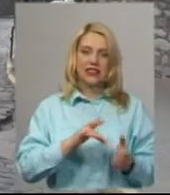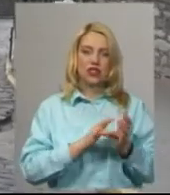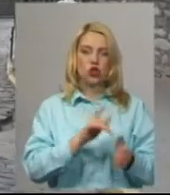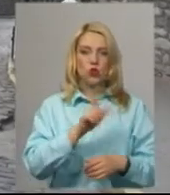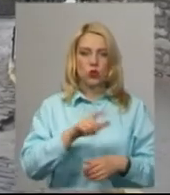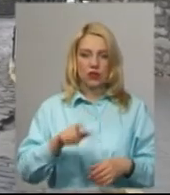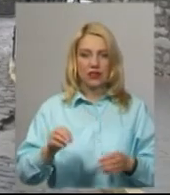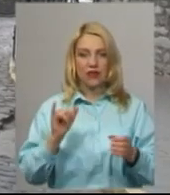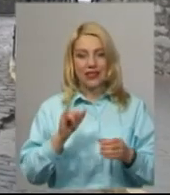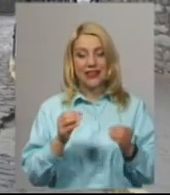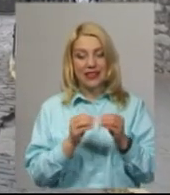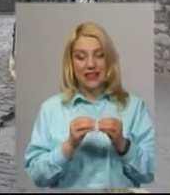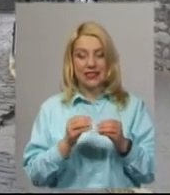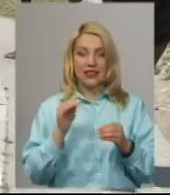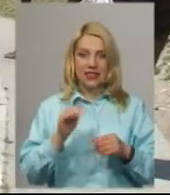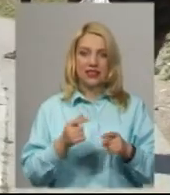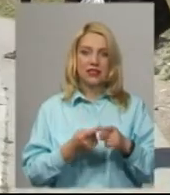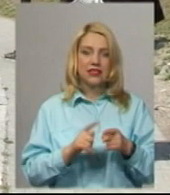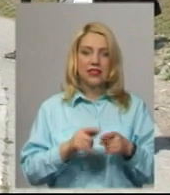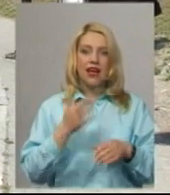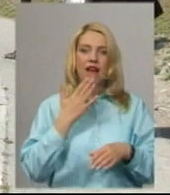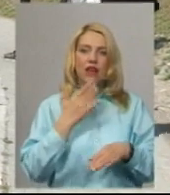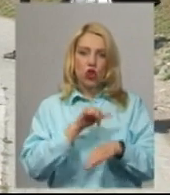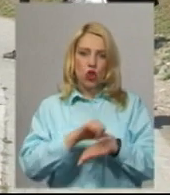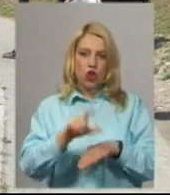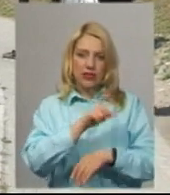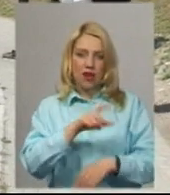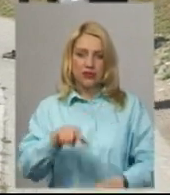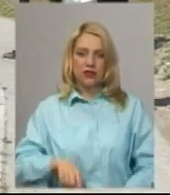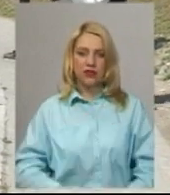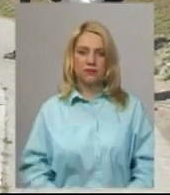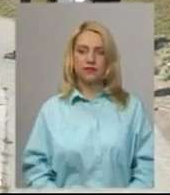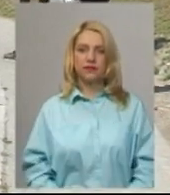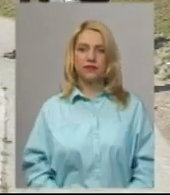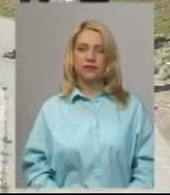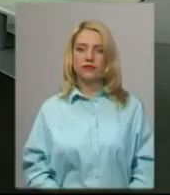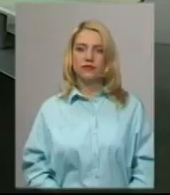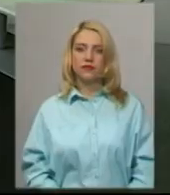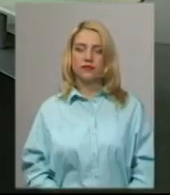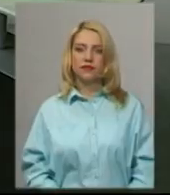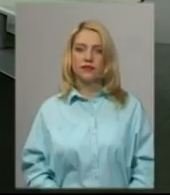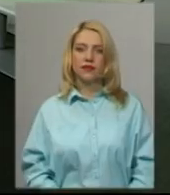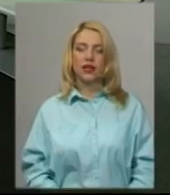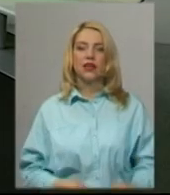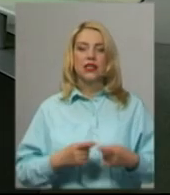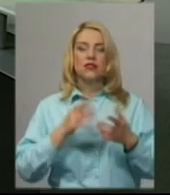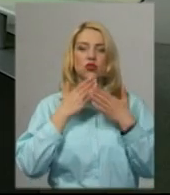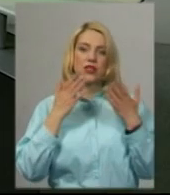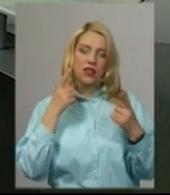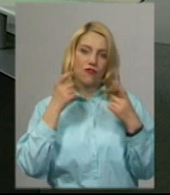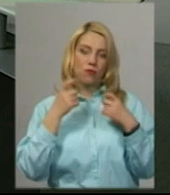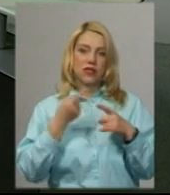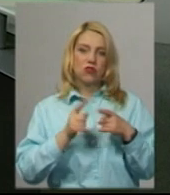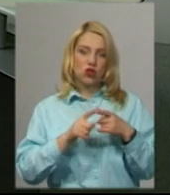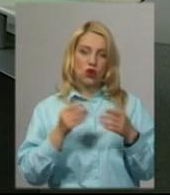10 тисяч іноземці. Леся Боровець, Іван Мовчан, Олександр Горішевський. Новини на Суспільному. Хмельниччина. Це остання інформація